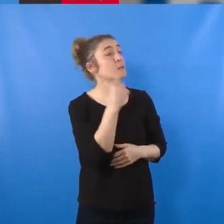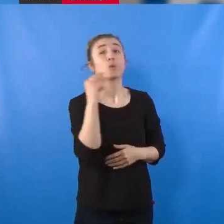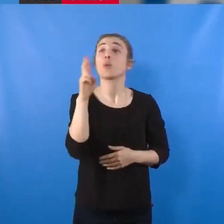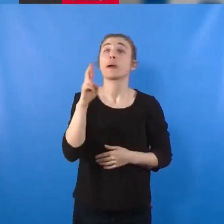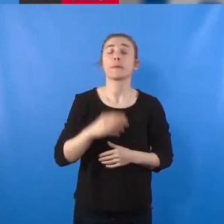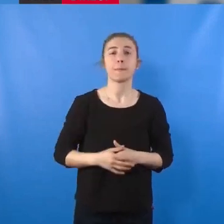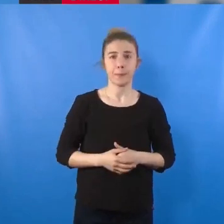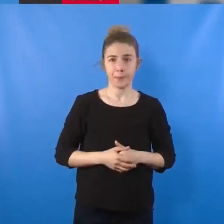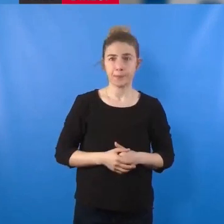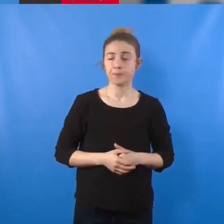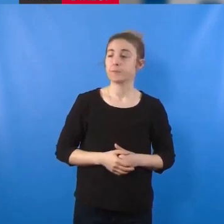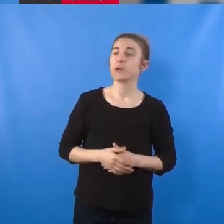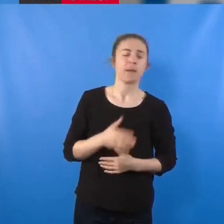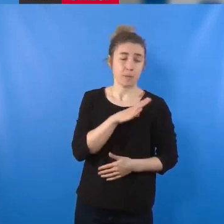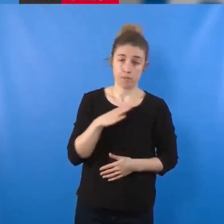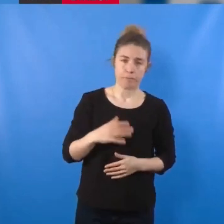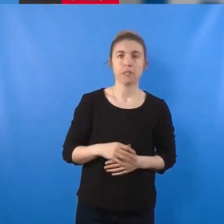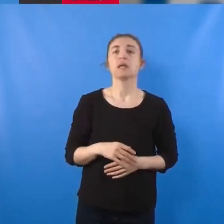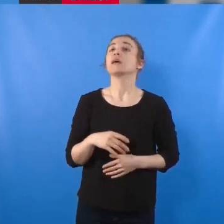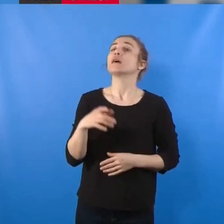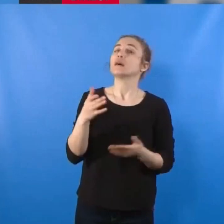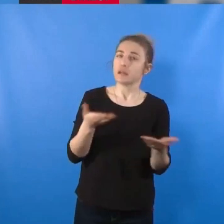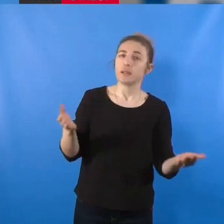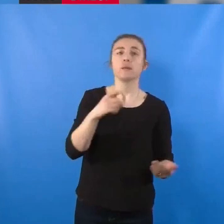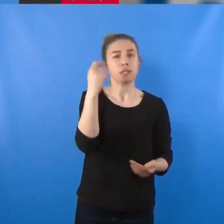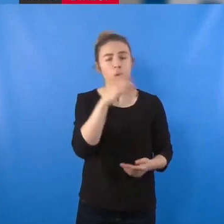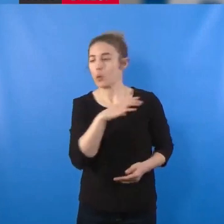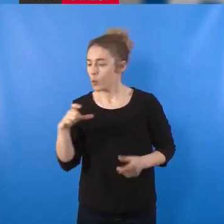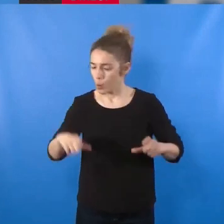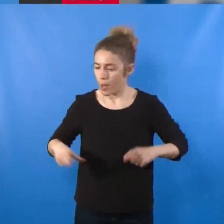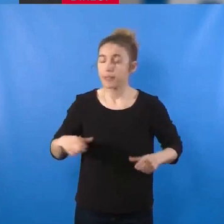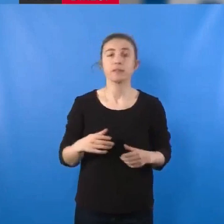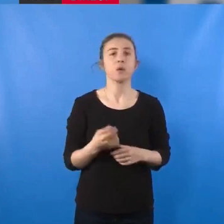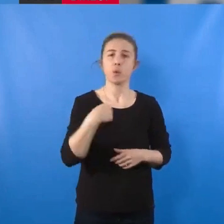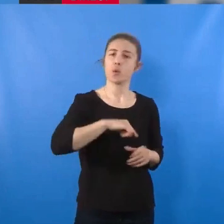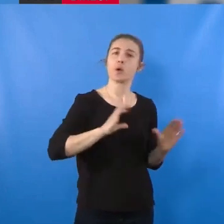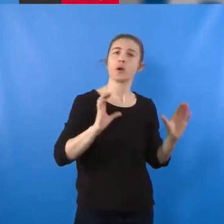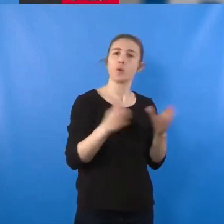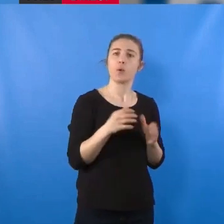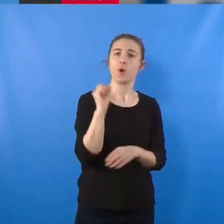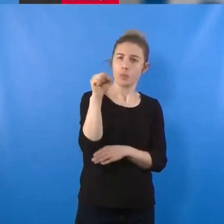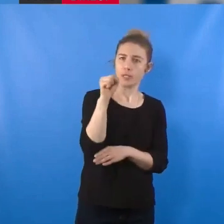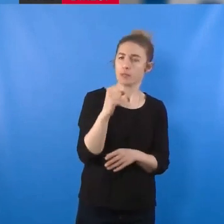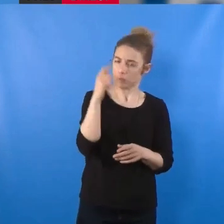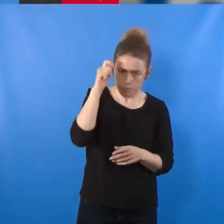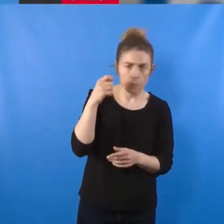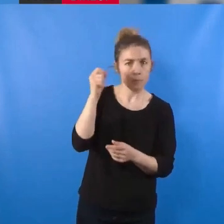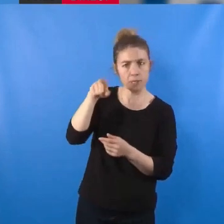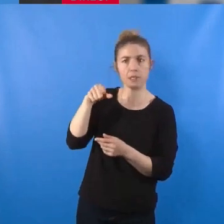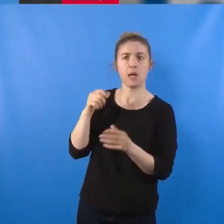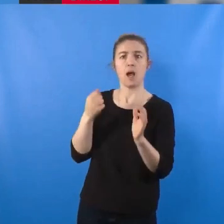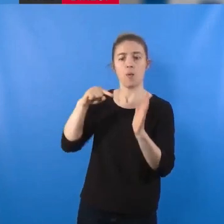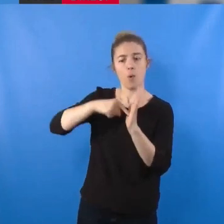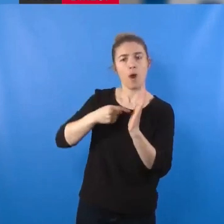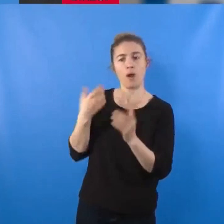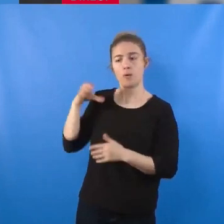Madame la Présidente, chers collègues, Les élus communistes saluent cette délibération qui approuve le versement de 25